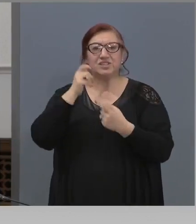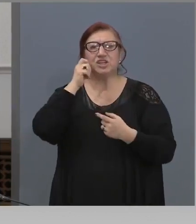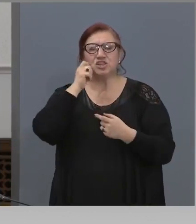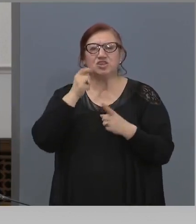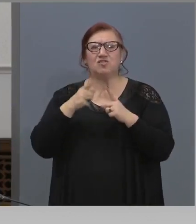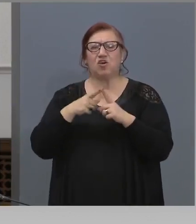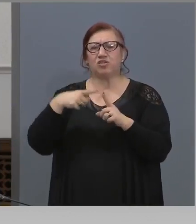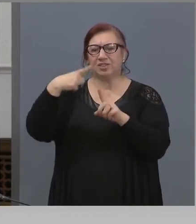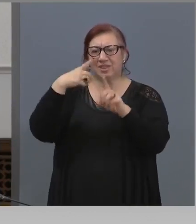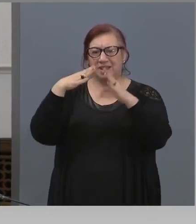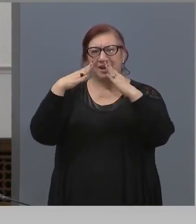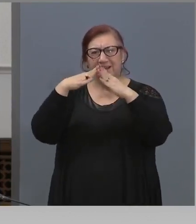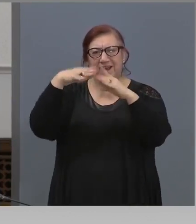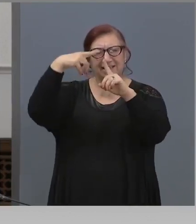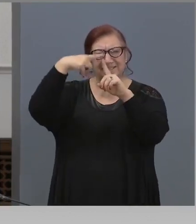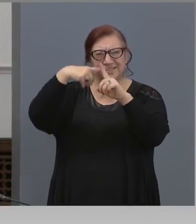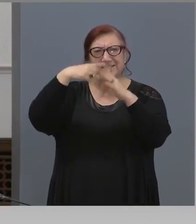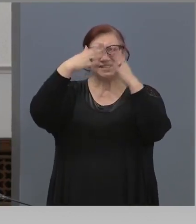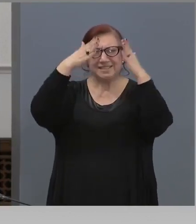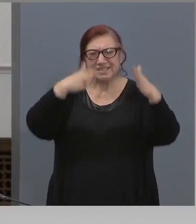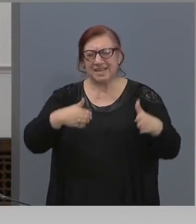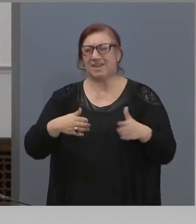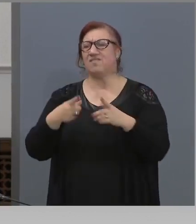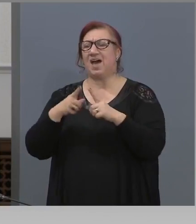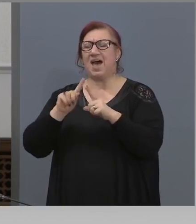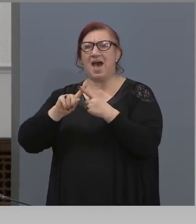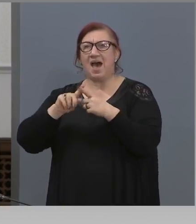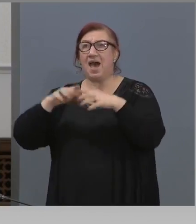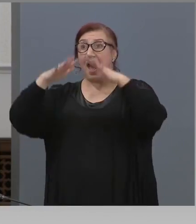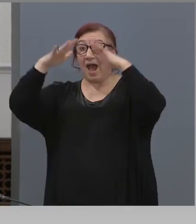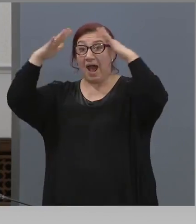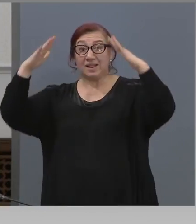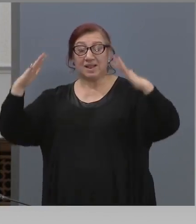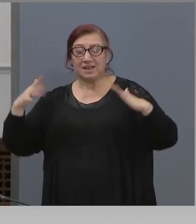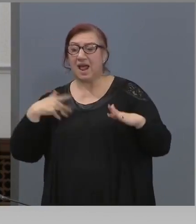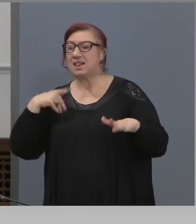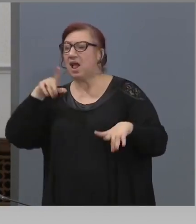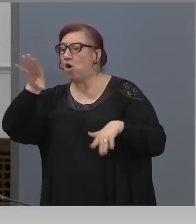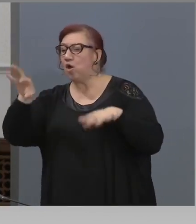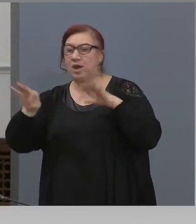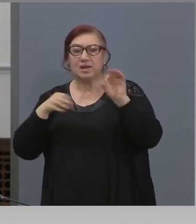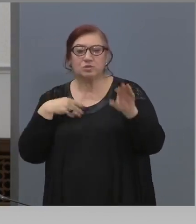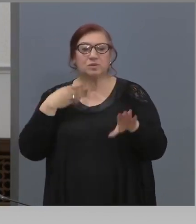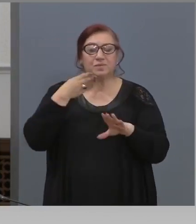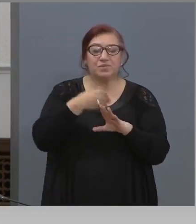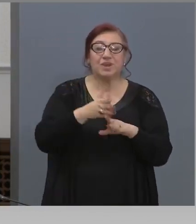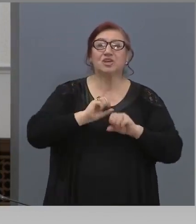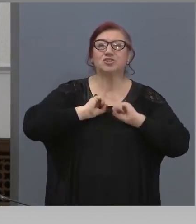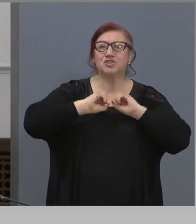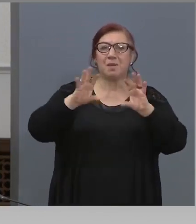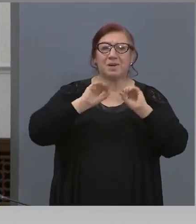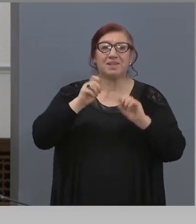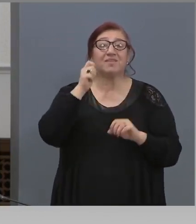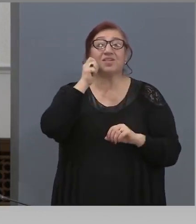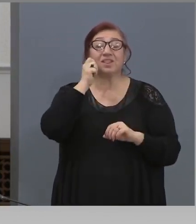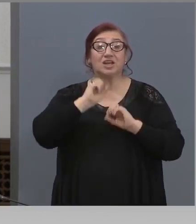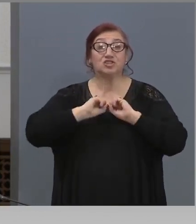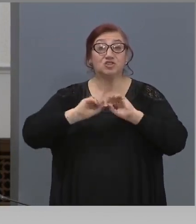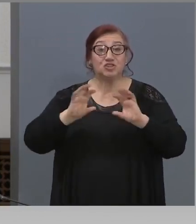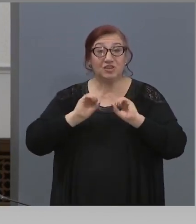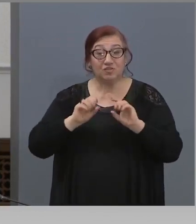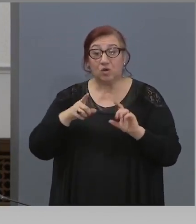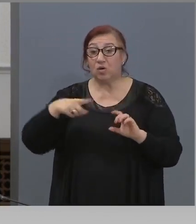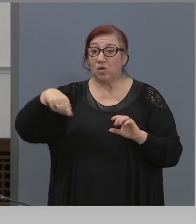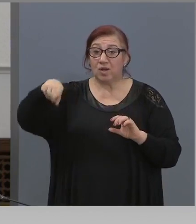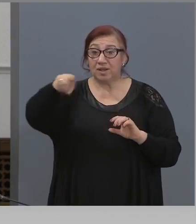категандрали, от църкви, кой където си избере, да могат да бъдат предавани на живо, да могат тези, които ме